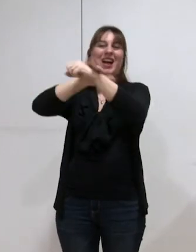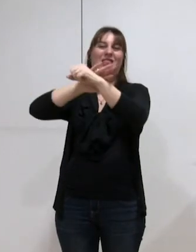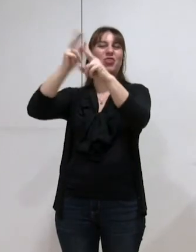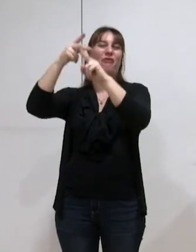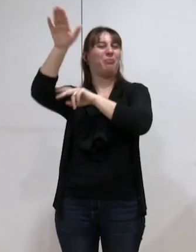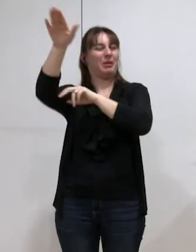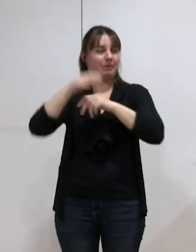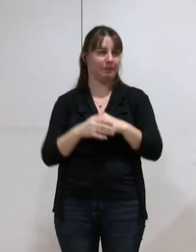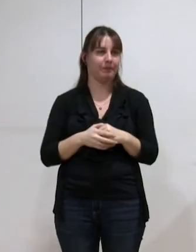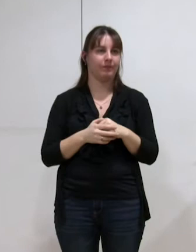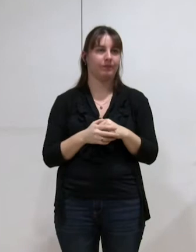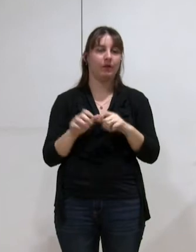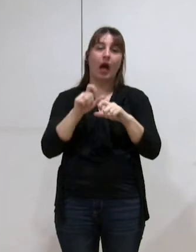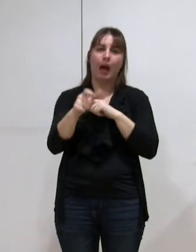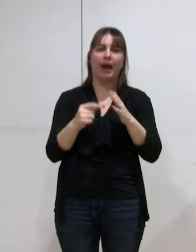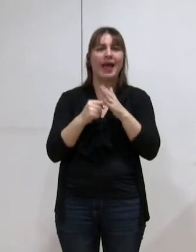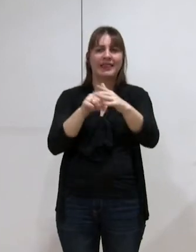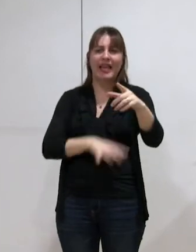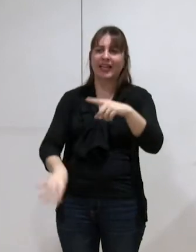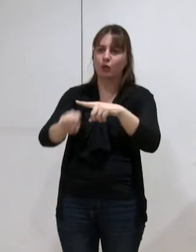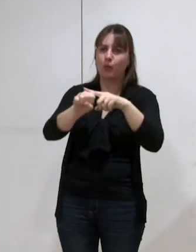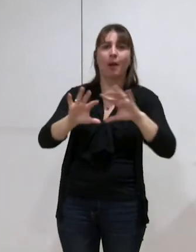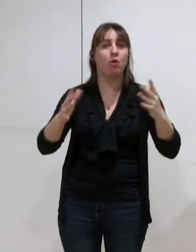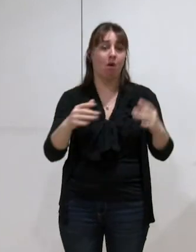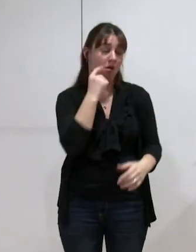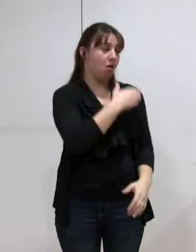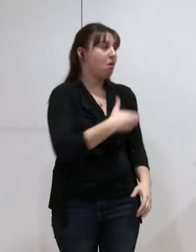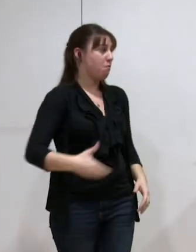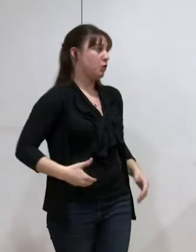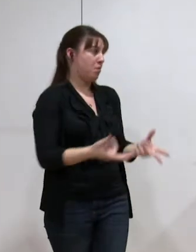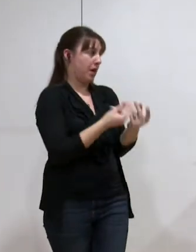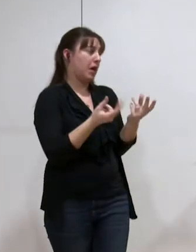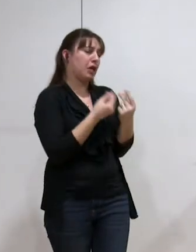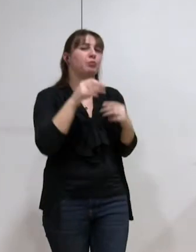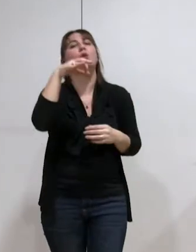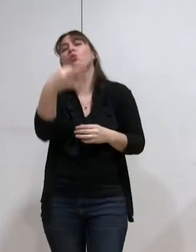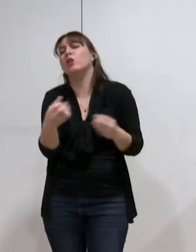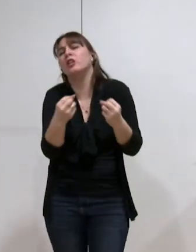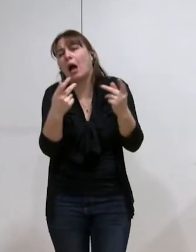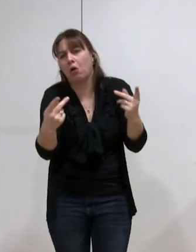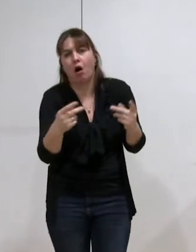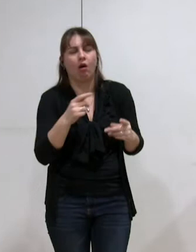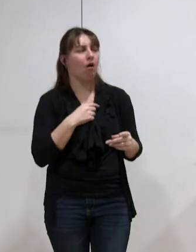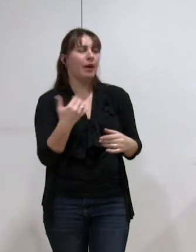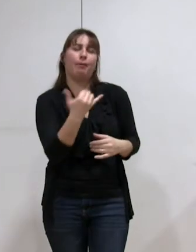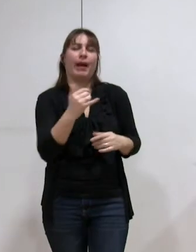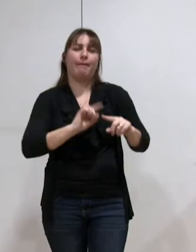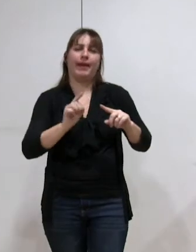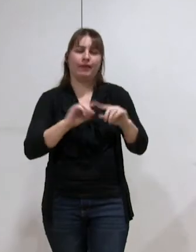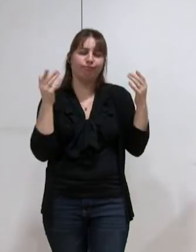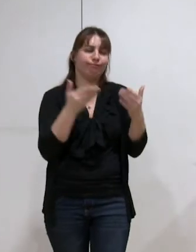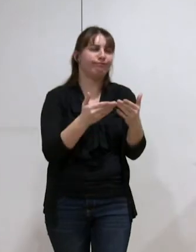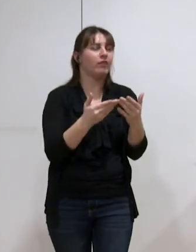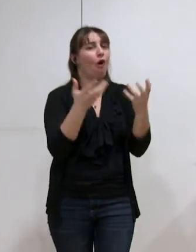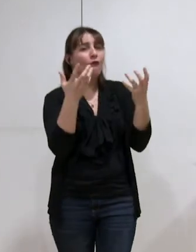on nous expose le mécanisme de la dette récupérable. Alors effectivement, M. le maire, vous m'avez donné quelques explications, je ne reviendrai pas là-dessus. Je me